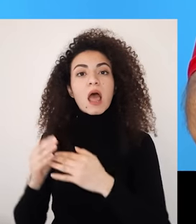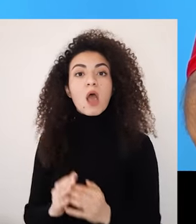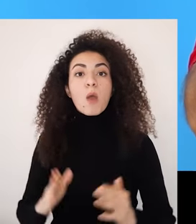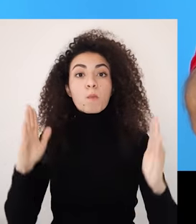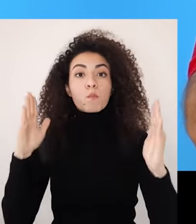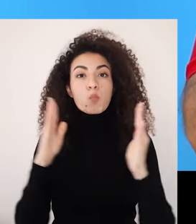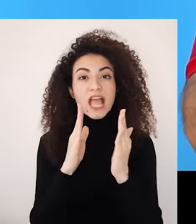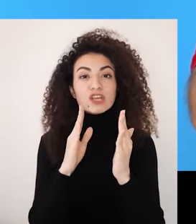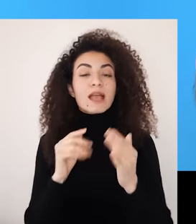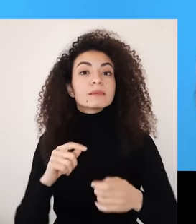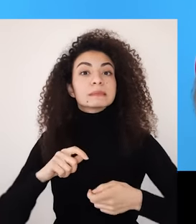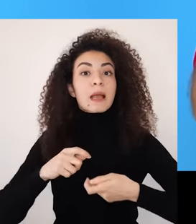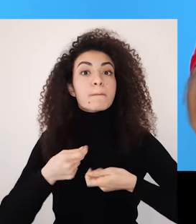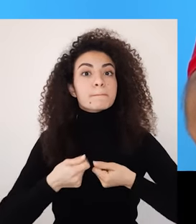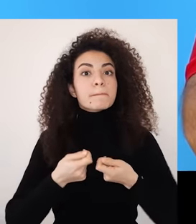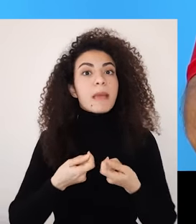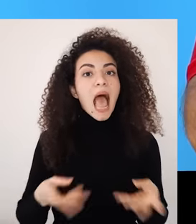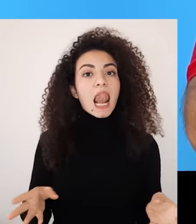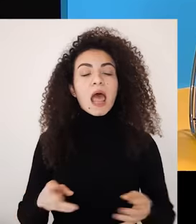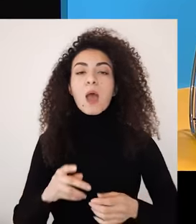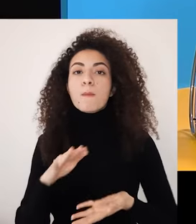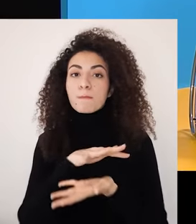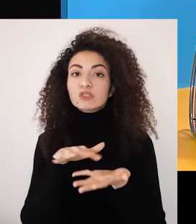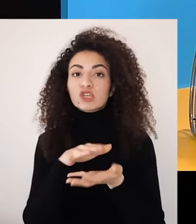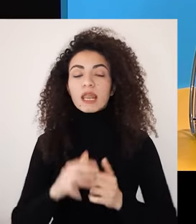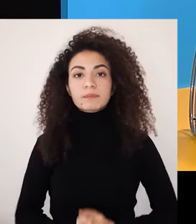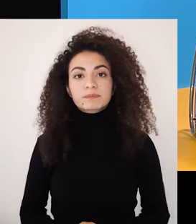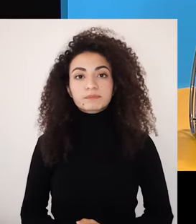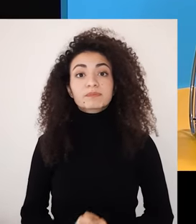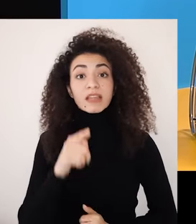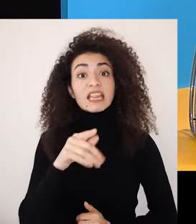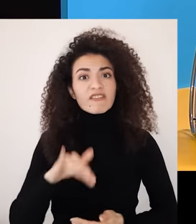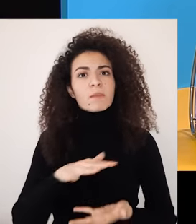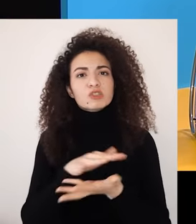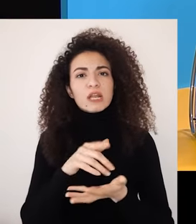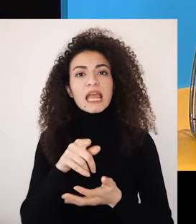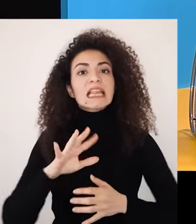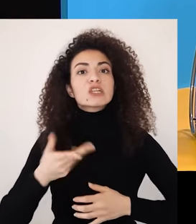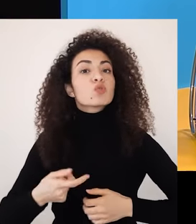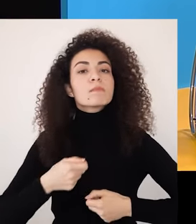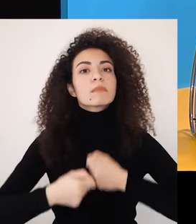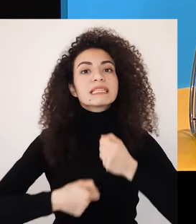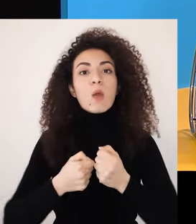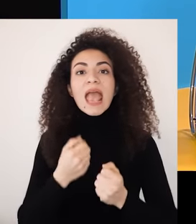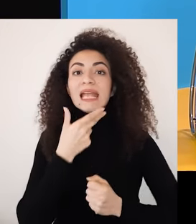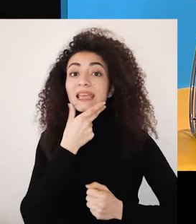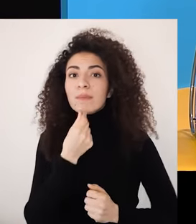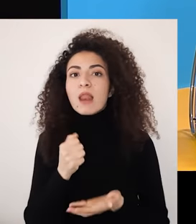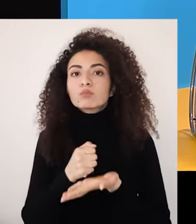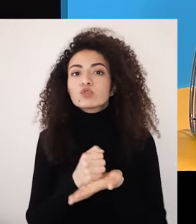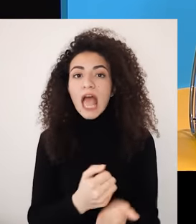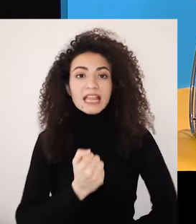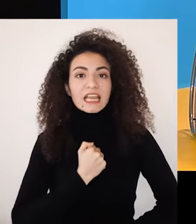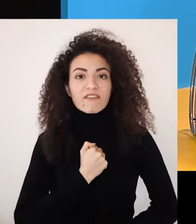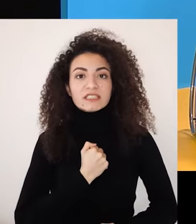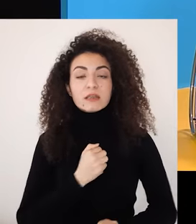نعطي مجالة كتابة تجربتك الخاصة مع كل مكون الحرف الأول أس بيختصر كلمة strategies أو الستراتيجيات اللي